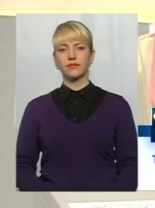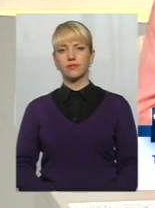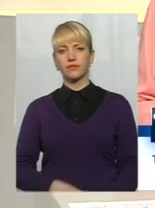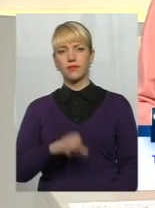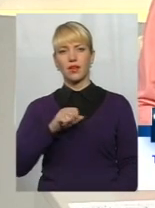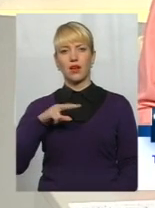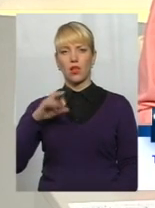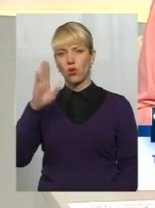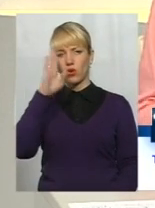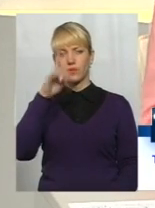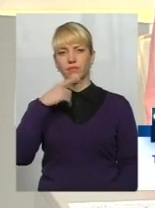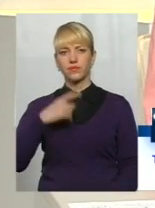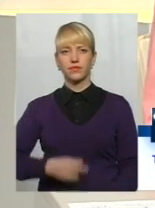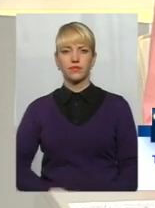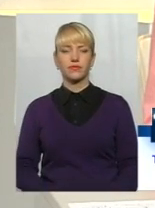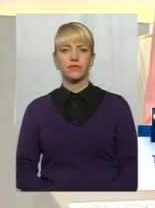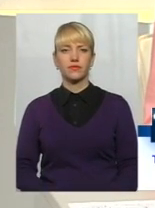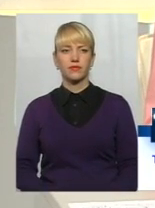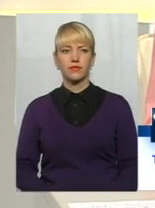Ми вас чуємо. Говоріть, будь ласка.